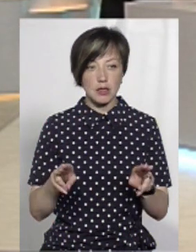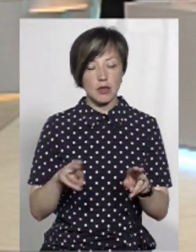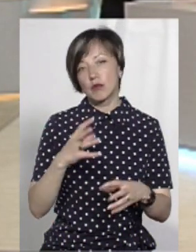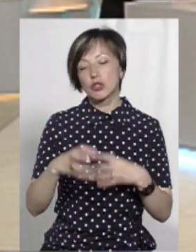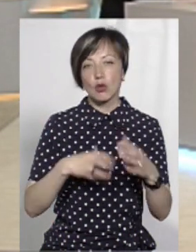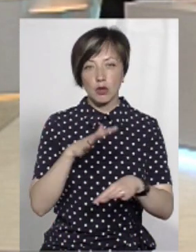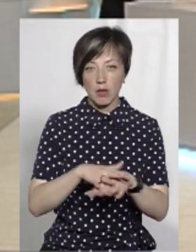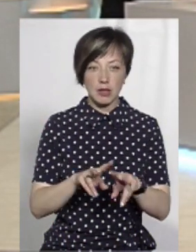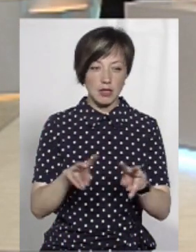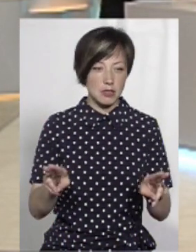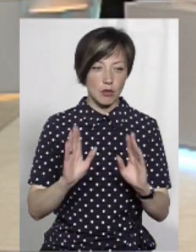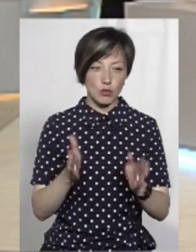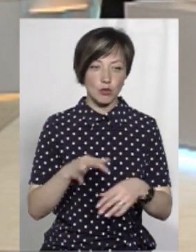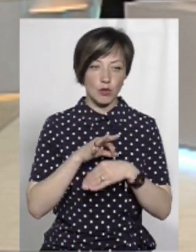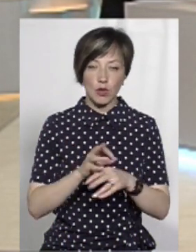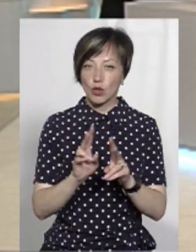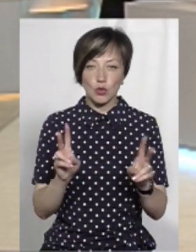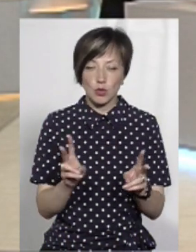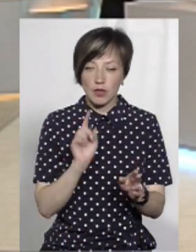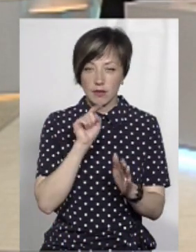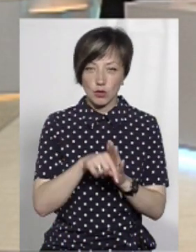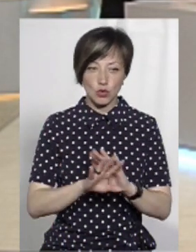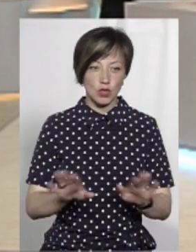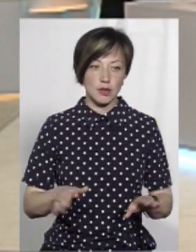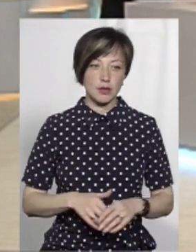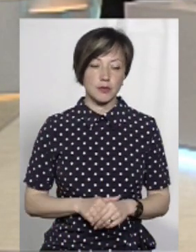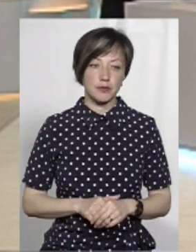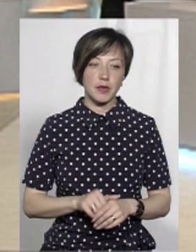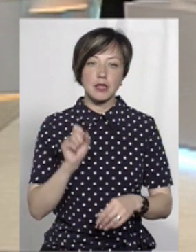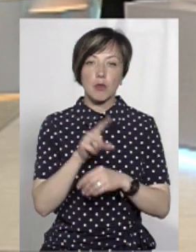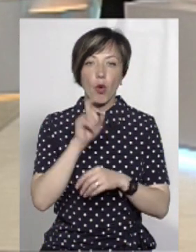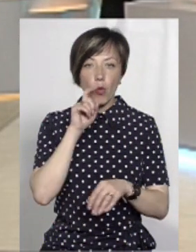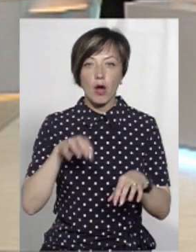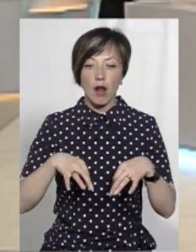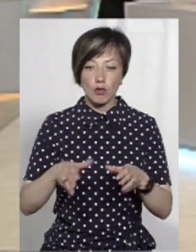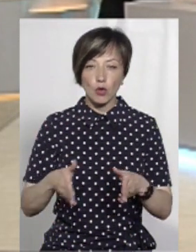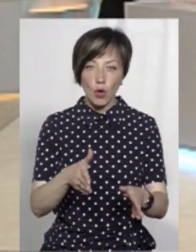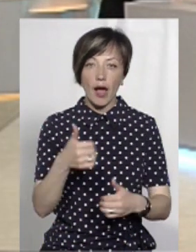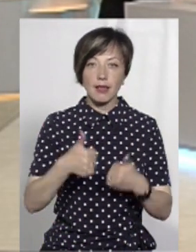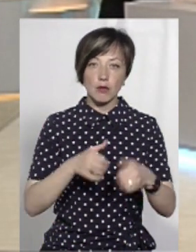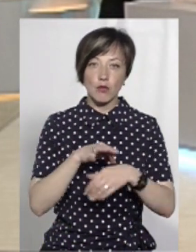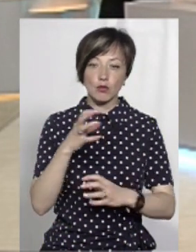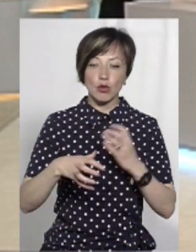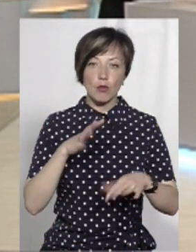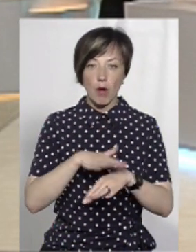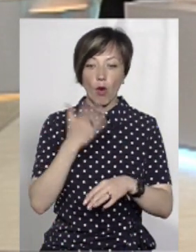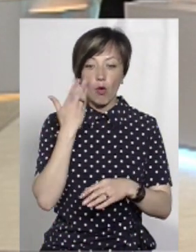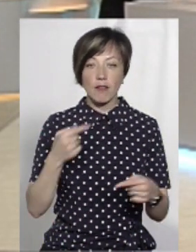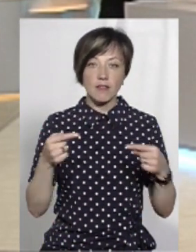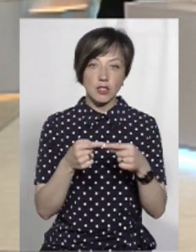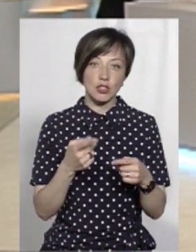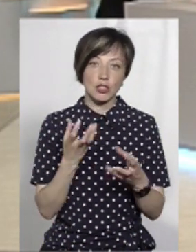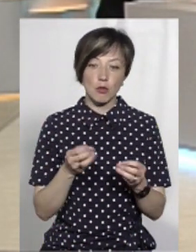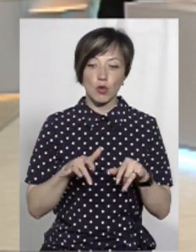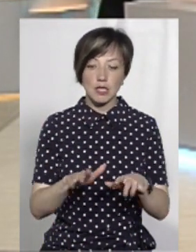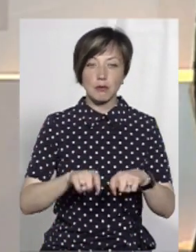Ну, Міжнародний банк так само буде проводити. буде Міжнародний Ніхто не, так. Тобто, замовником є Украфтодор, але проводить тендер Міжнародний банк. І коли він буде визначений.